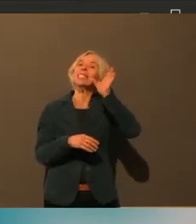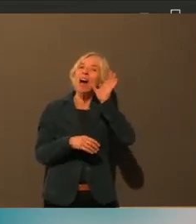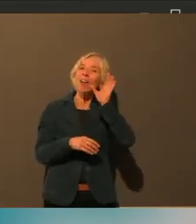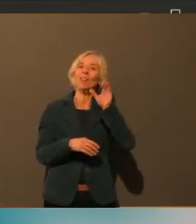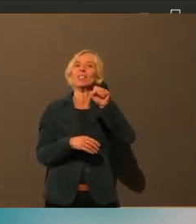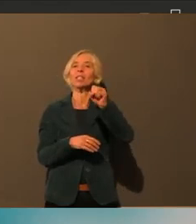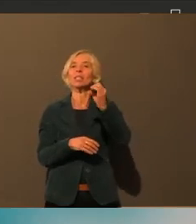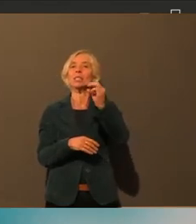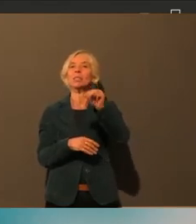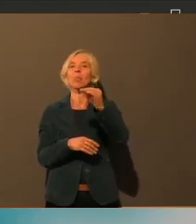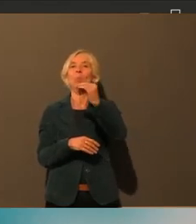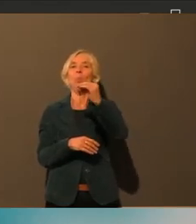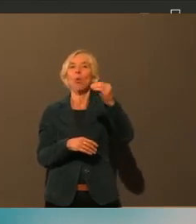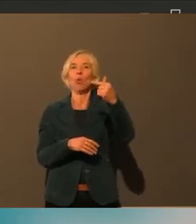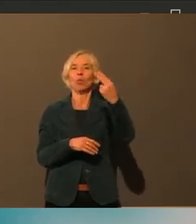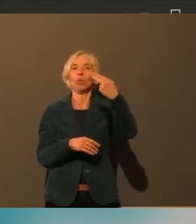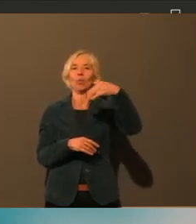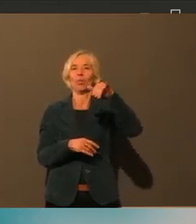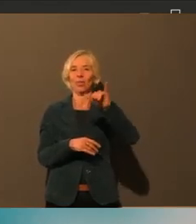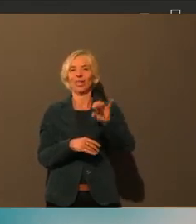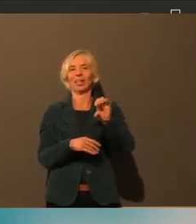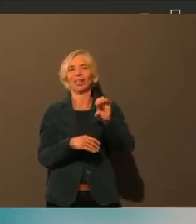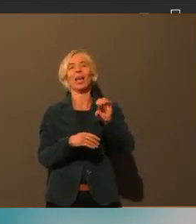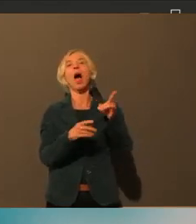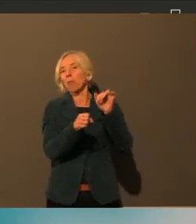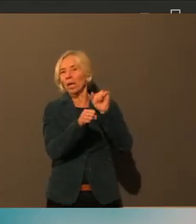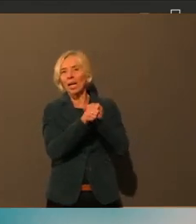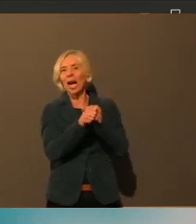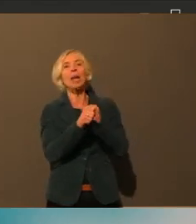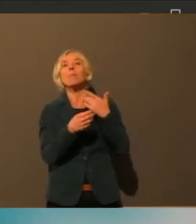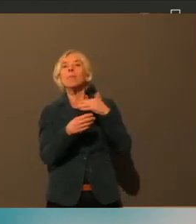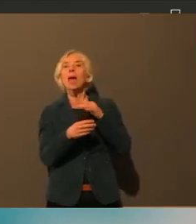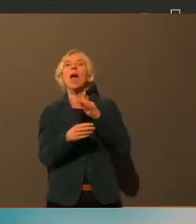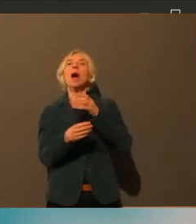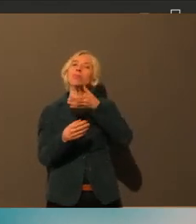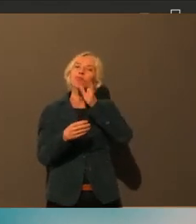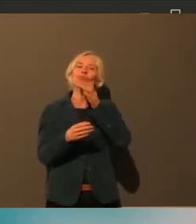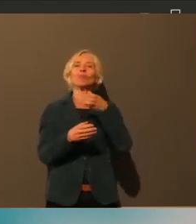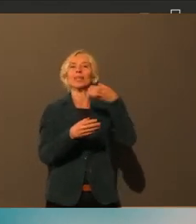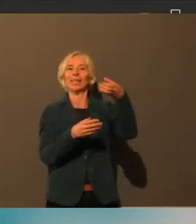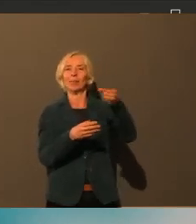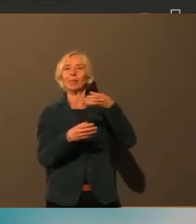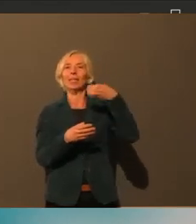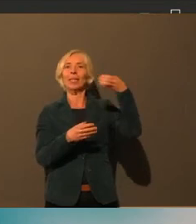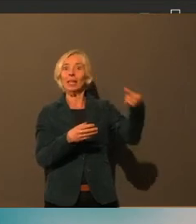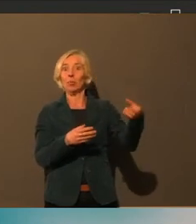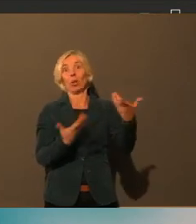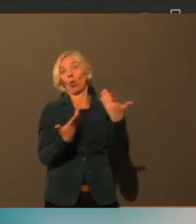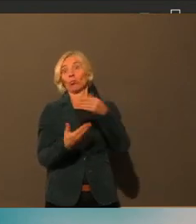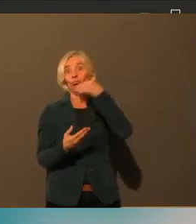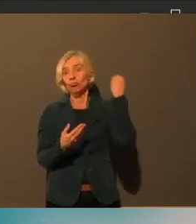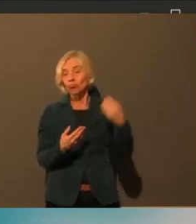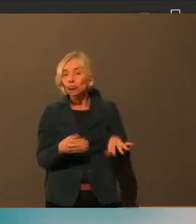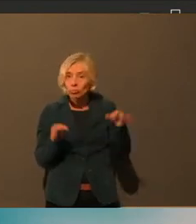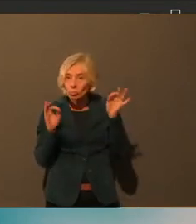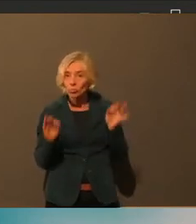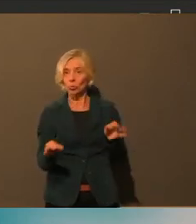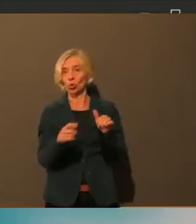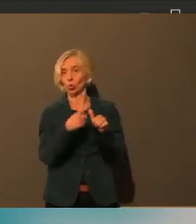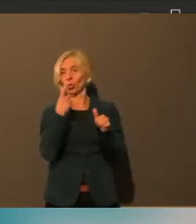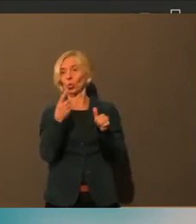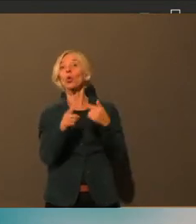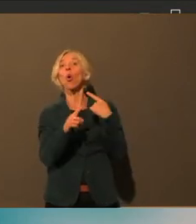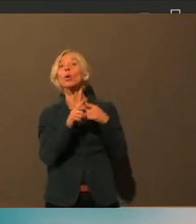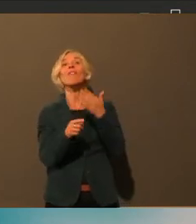auch die Wasseraufnahme so ein bisschen steuern lässt. Und da würde natürlich das auch ganz anderen Geschmackserlebnis bei den